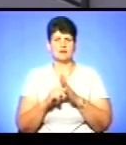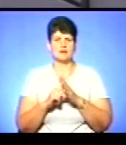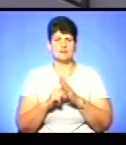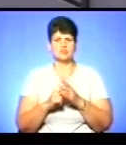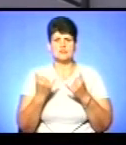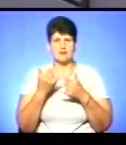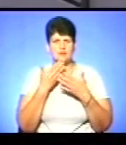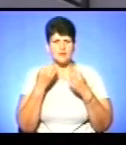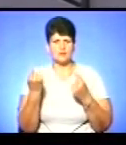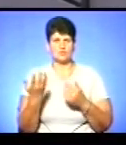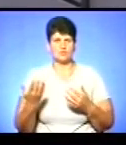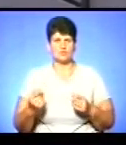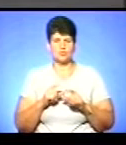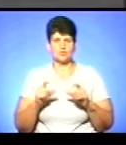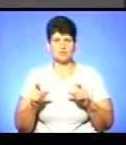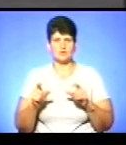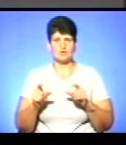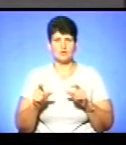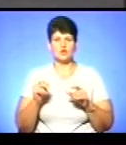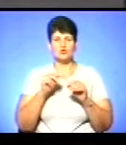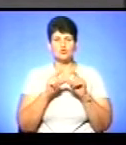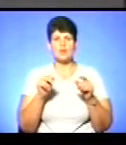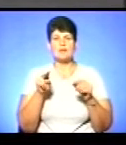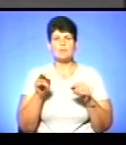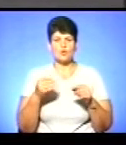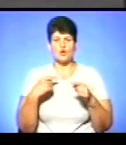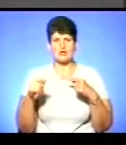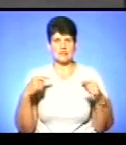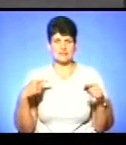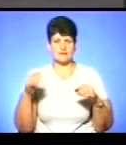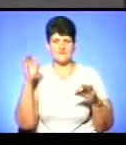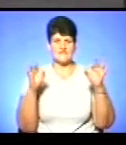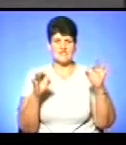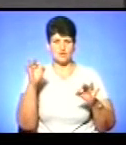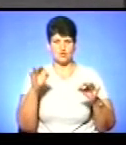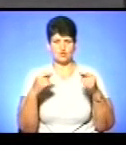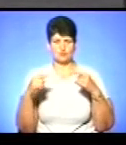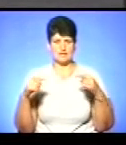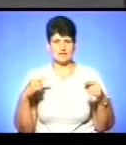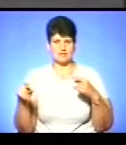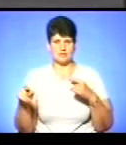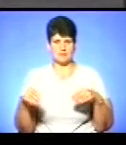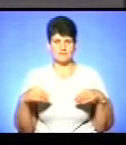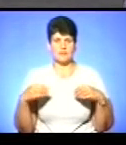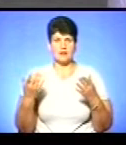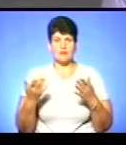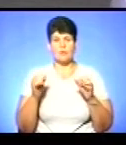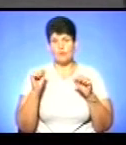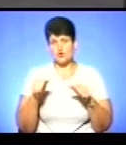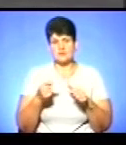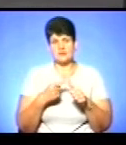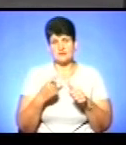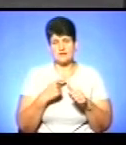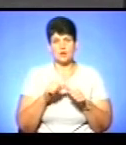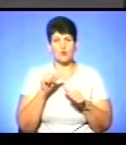наразі жодної школи? Школи по-різному зараз. Власне, відсоток постачаємо по-різному. Можна називати, окремі